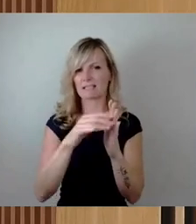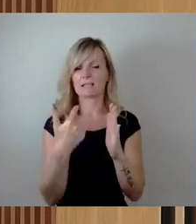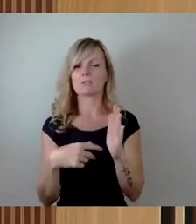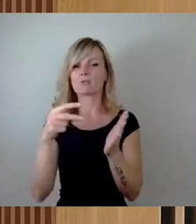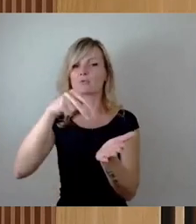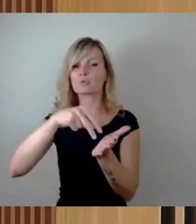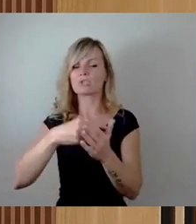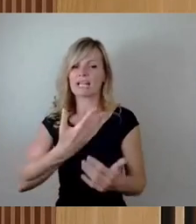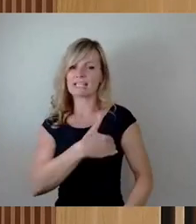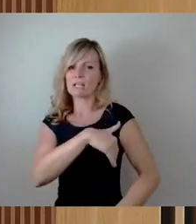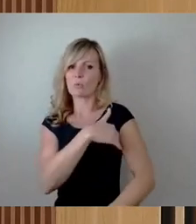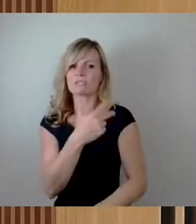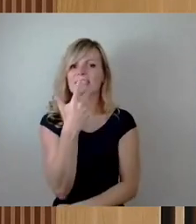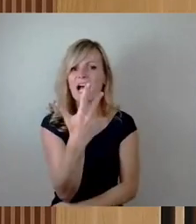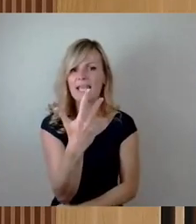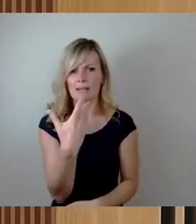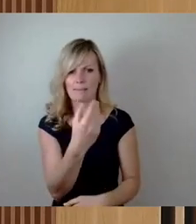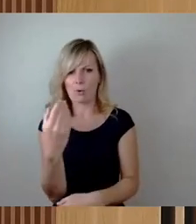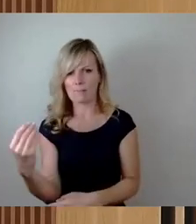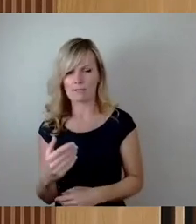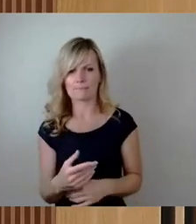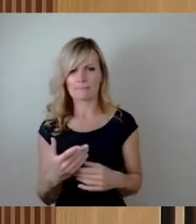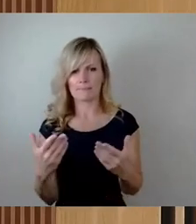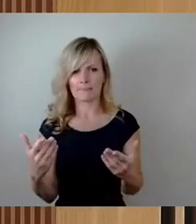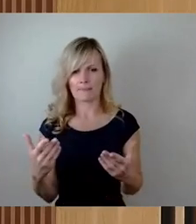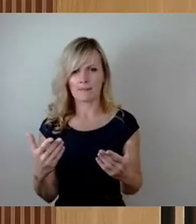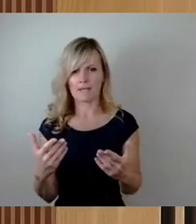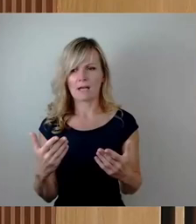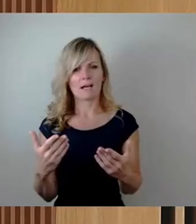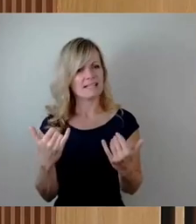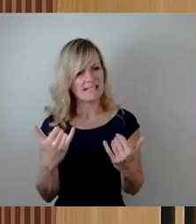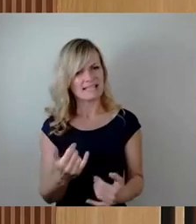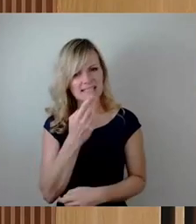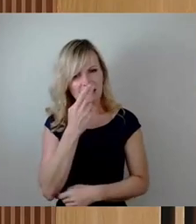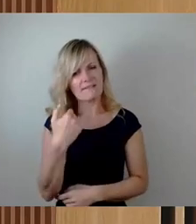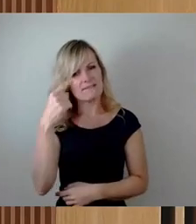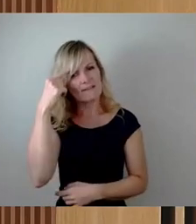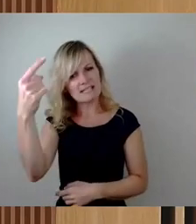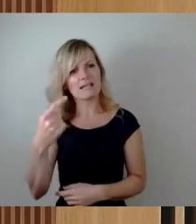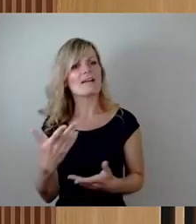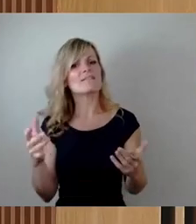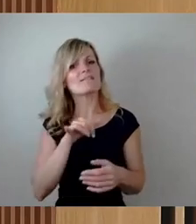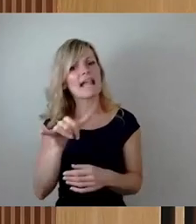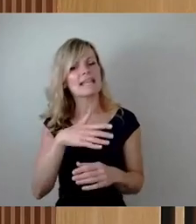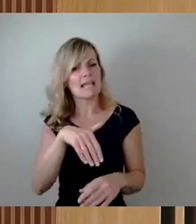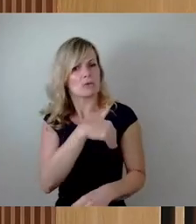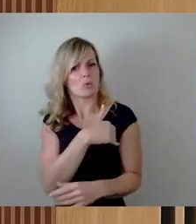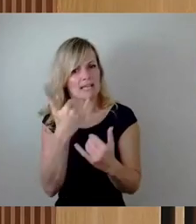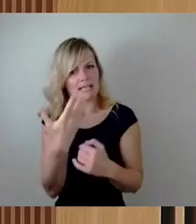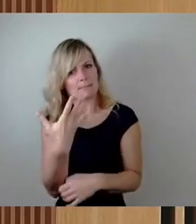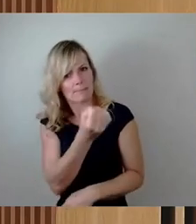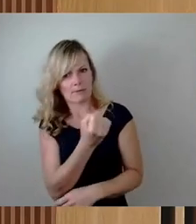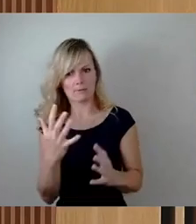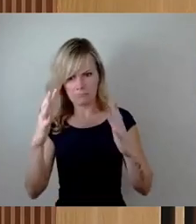welche Zustandsnote jetzt festgelegt wurde oder erkannt wurde und welche Schäden jetzt